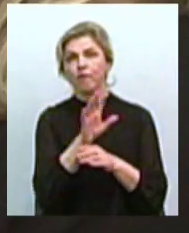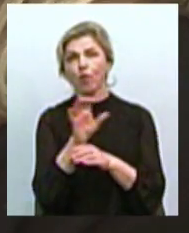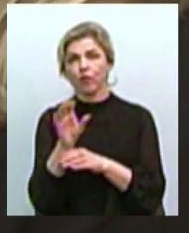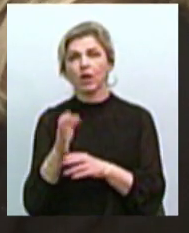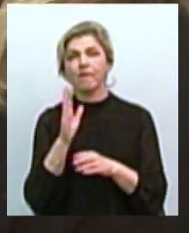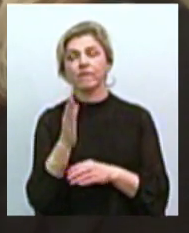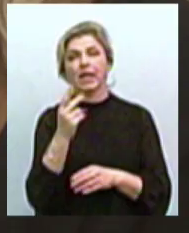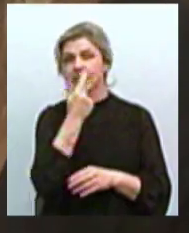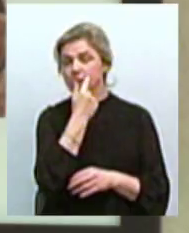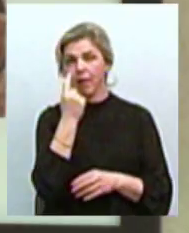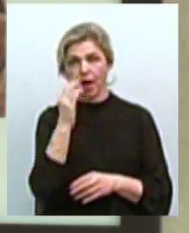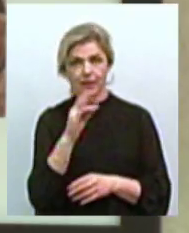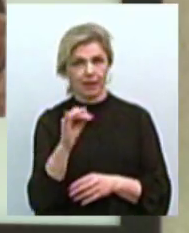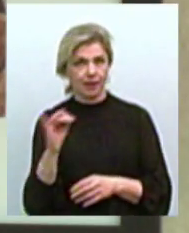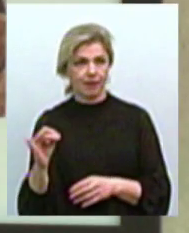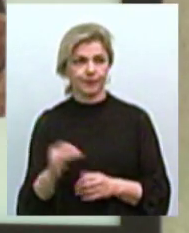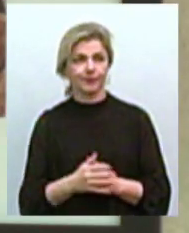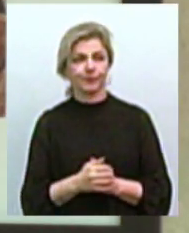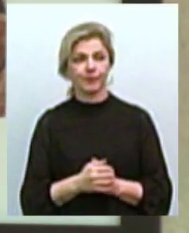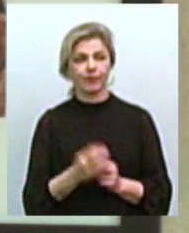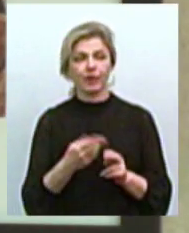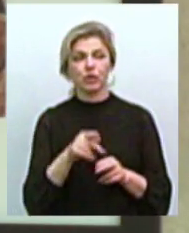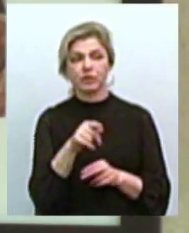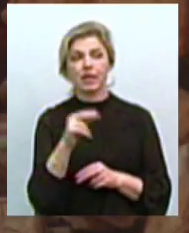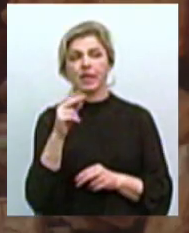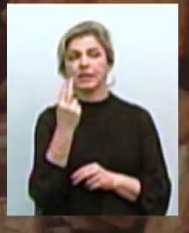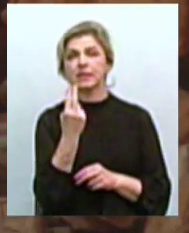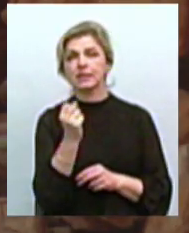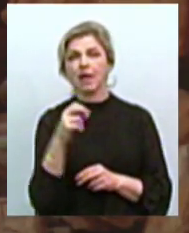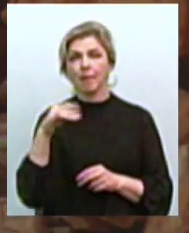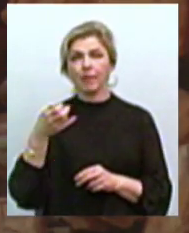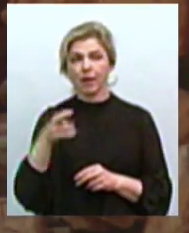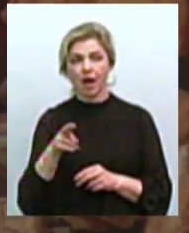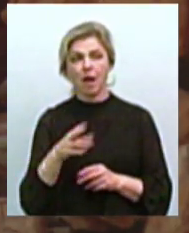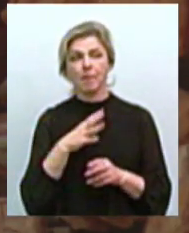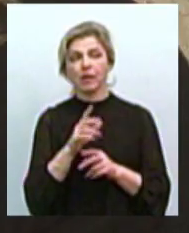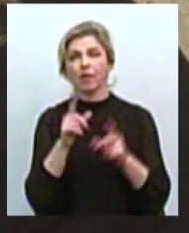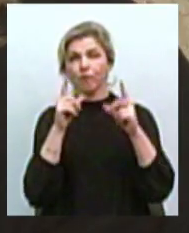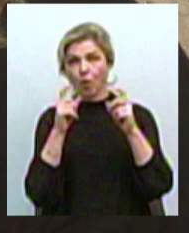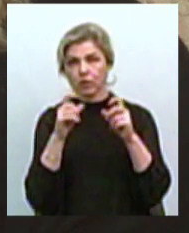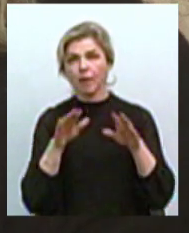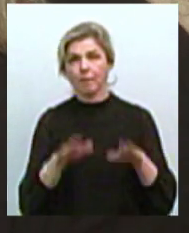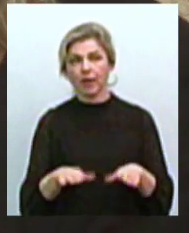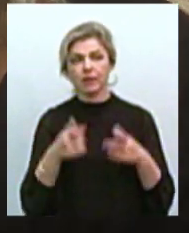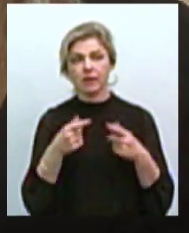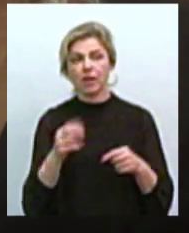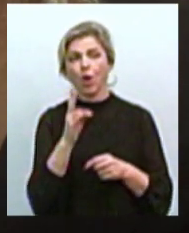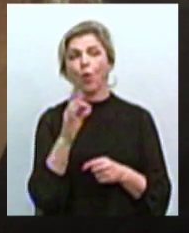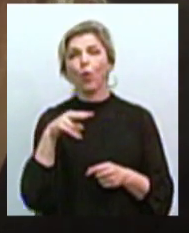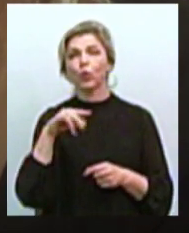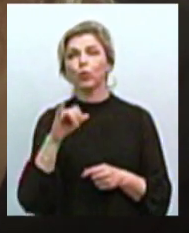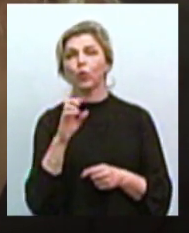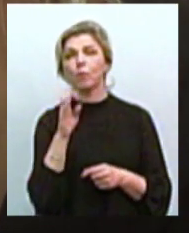Іспанії. «Наприклад, ця чапля, вона знята у місці, де Колумб відходив